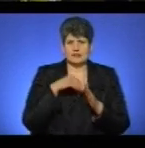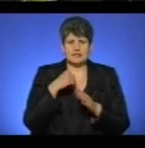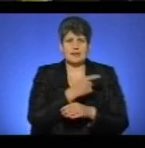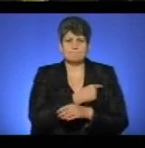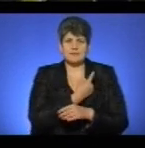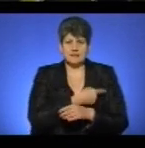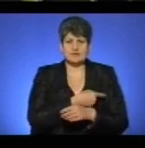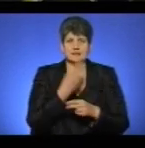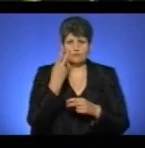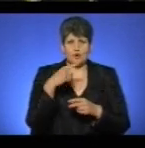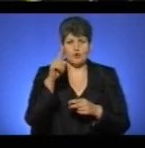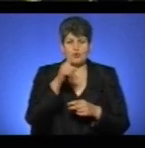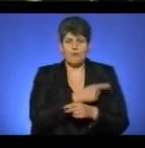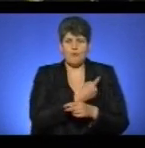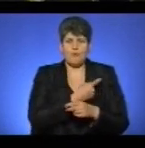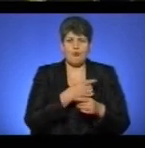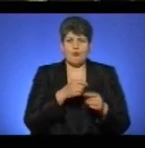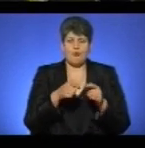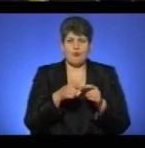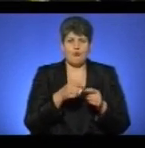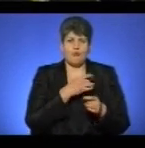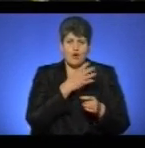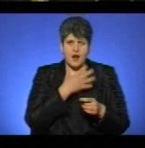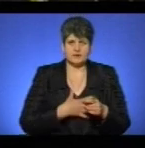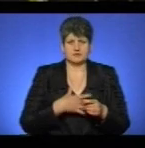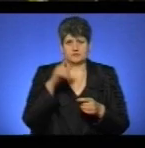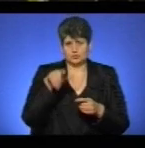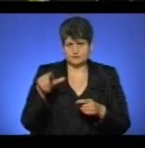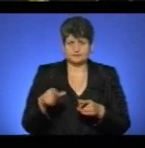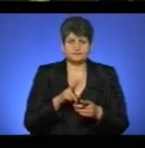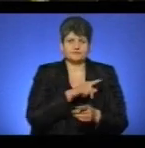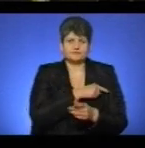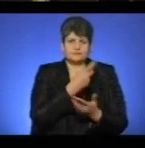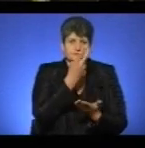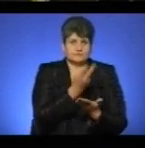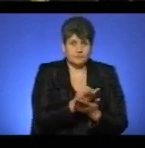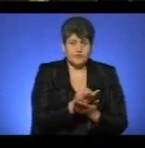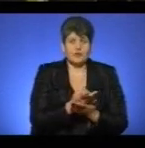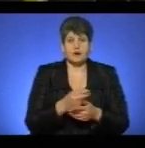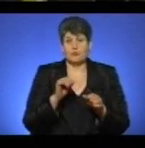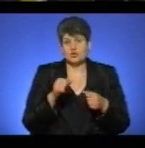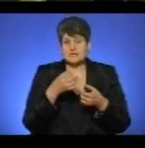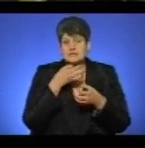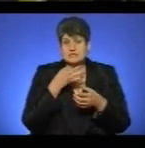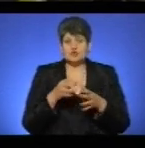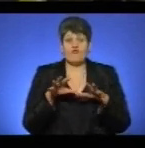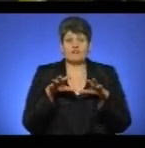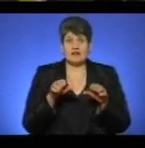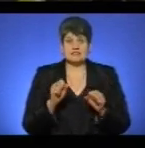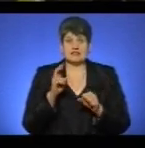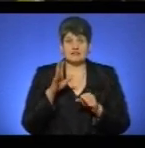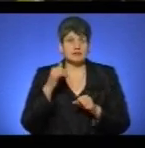двох поранених осіб доправили до лікувального закладу. Попередньо можемо сказати, що власник квартири